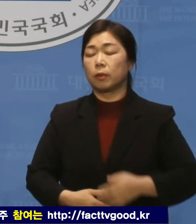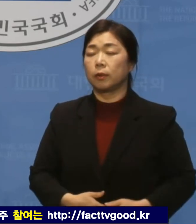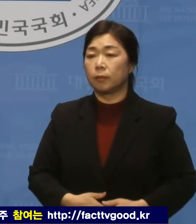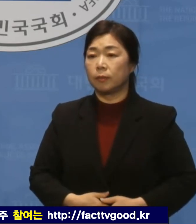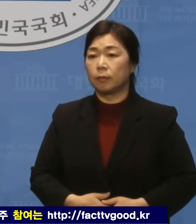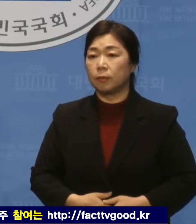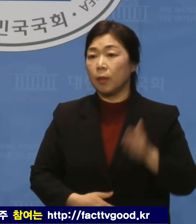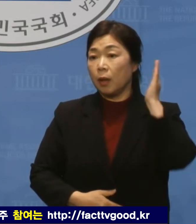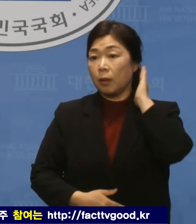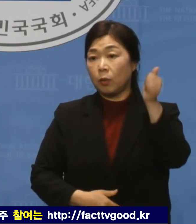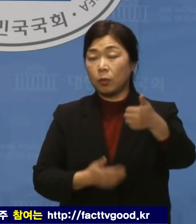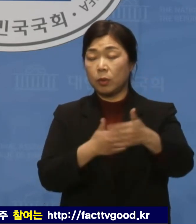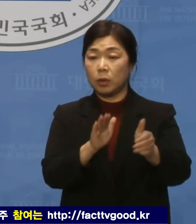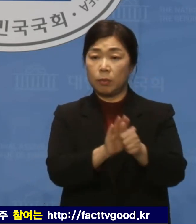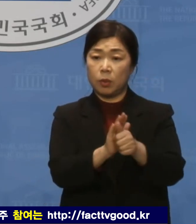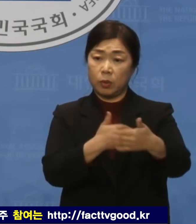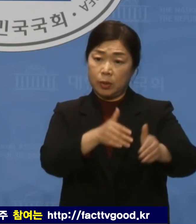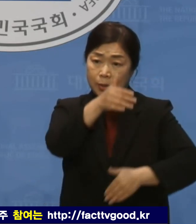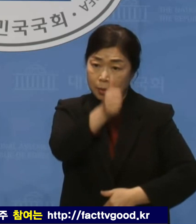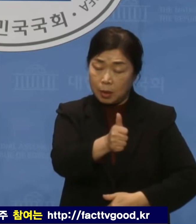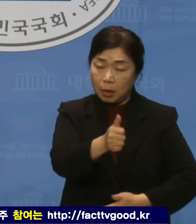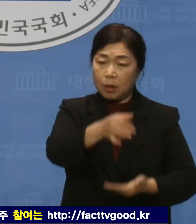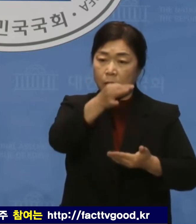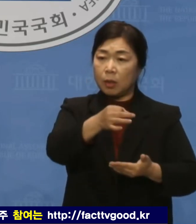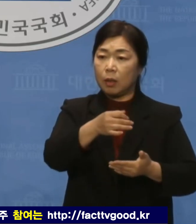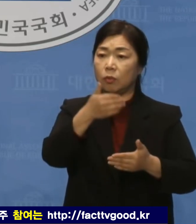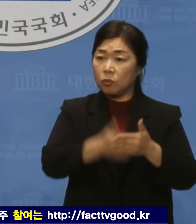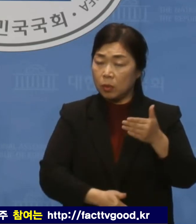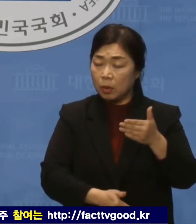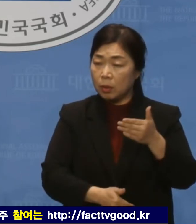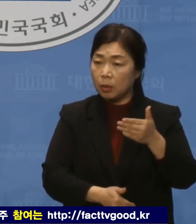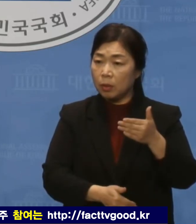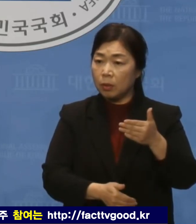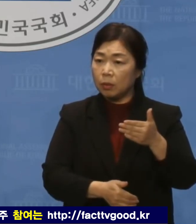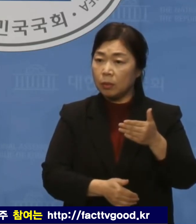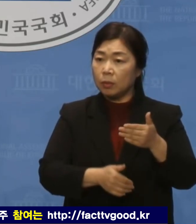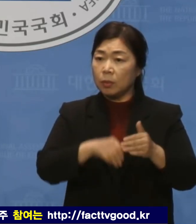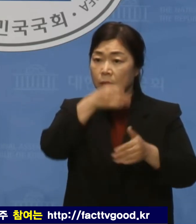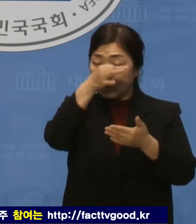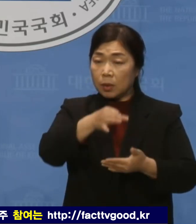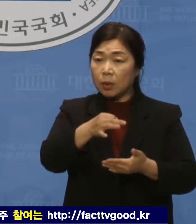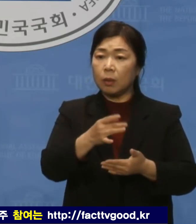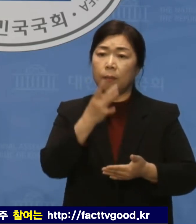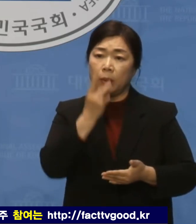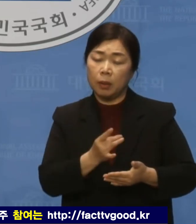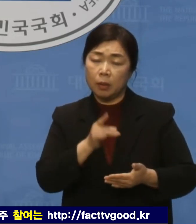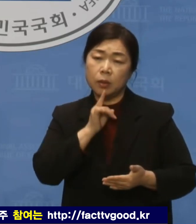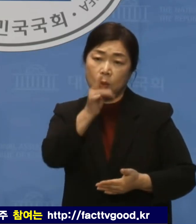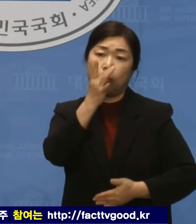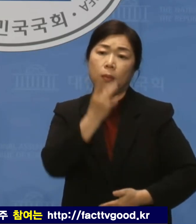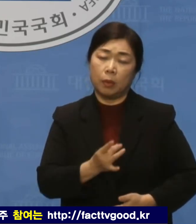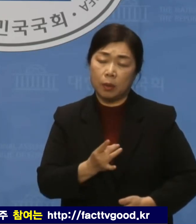실 비서실장의 재산 누락과 징계 여부가 개인 프라이버시입니까?